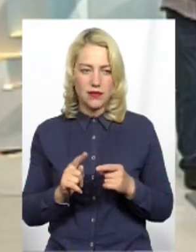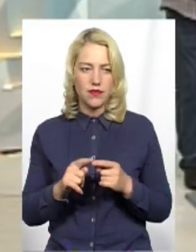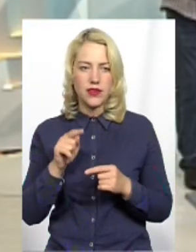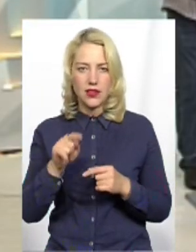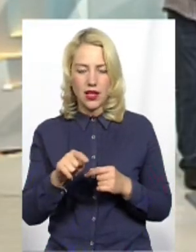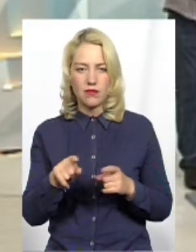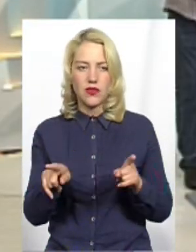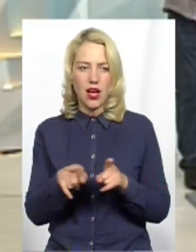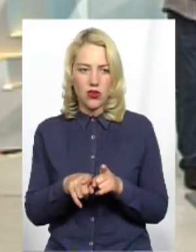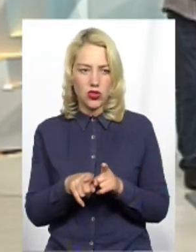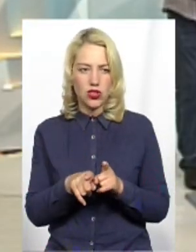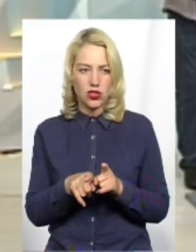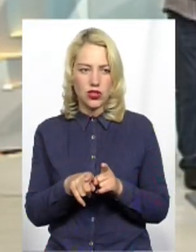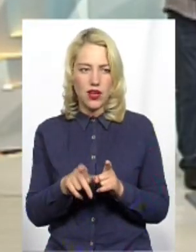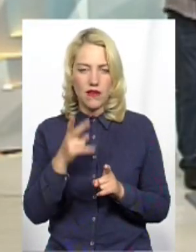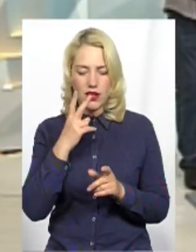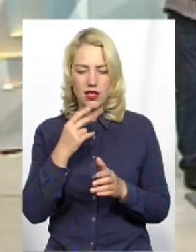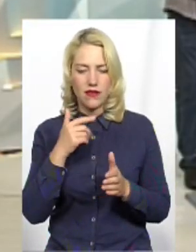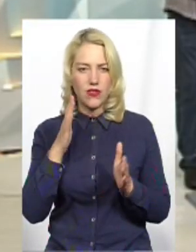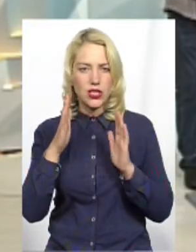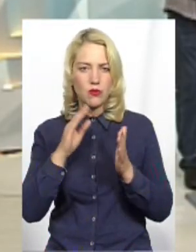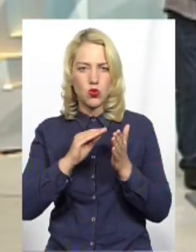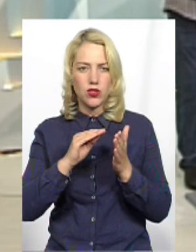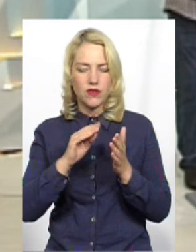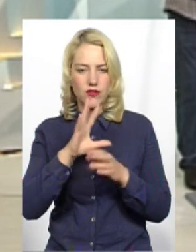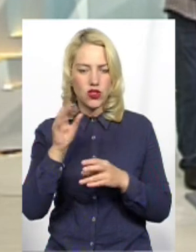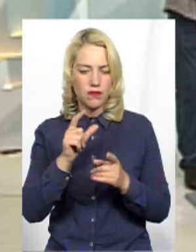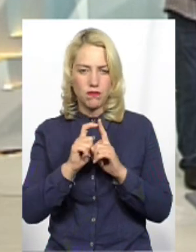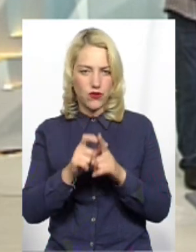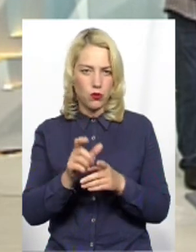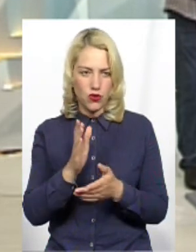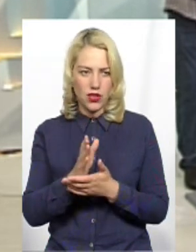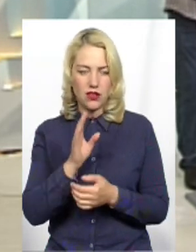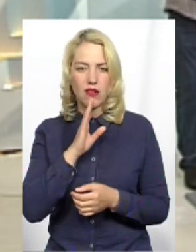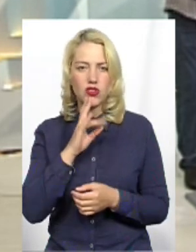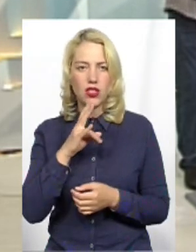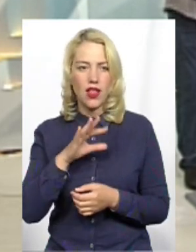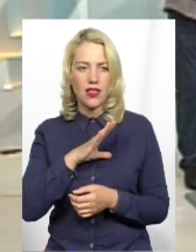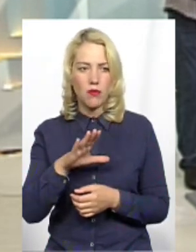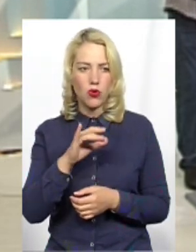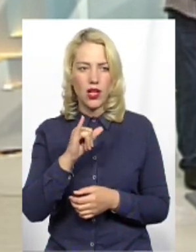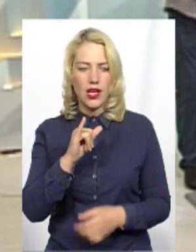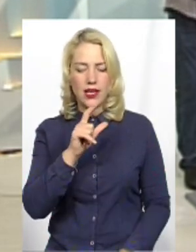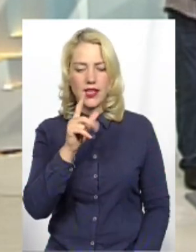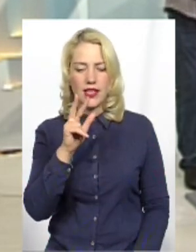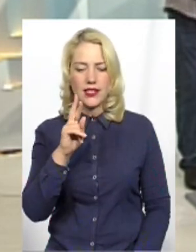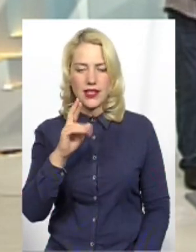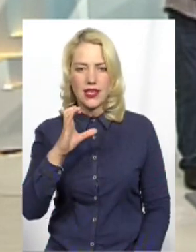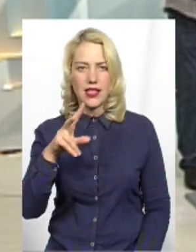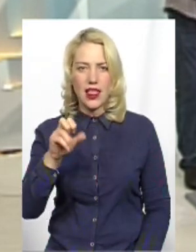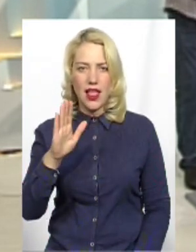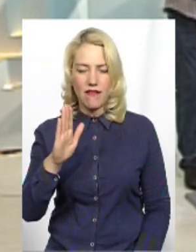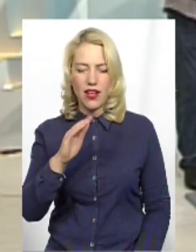Тоже чітко я говорю про те же питання І дівчина не була, не з'ясла фест Де я